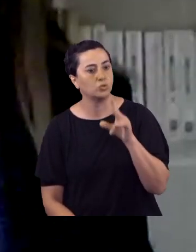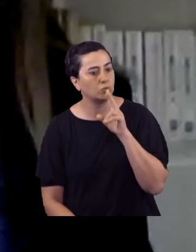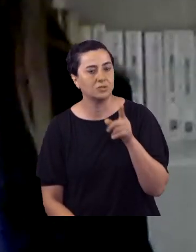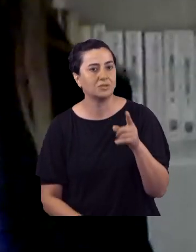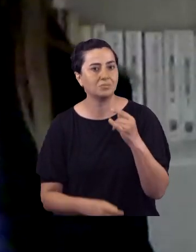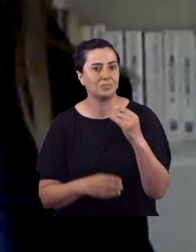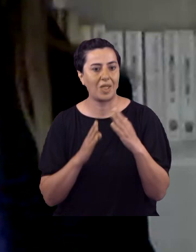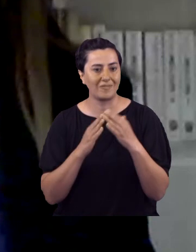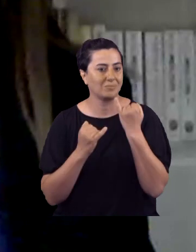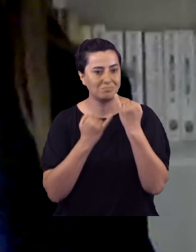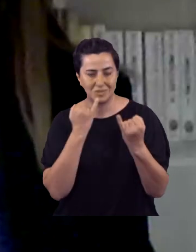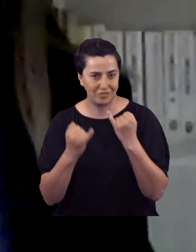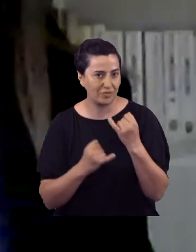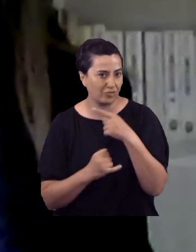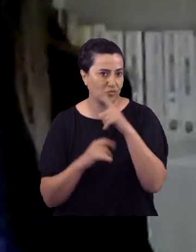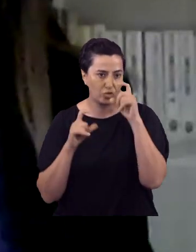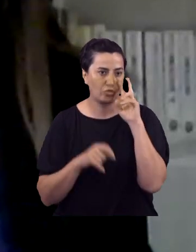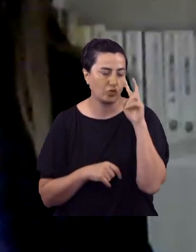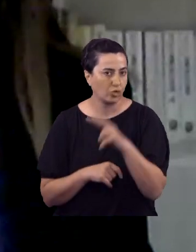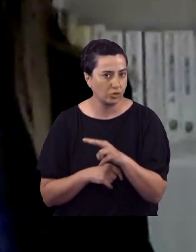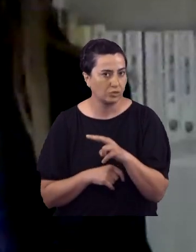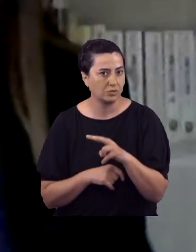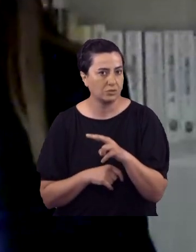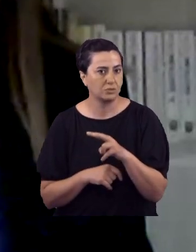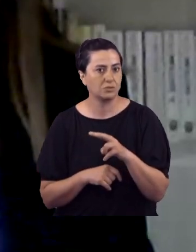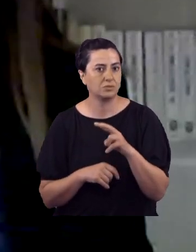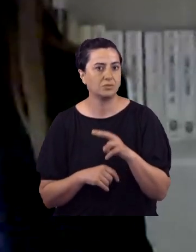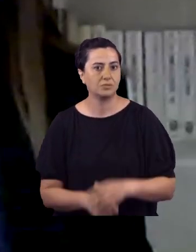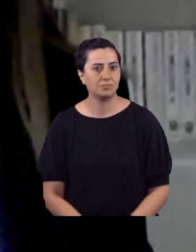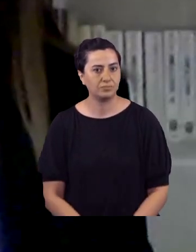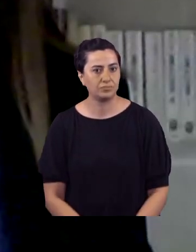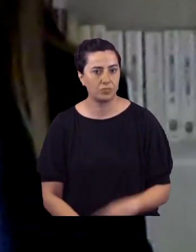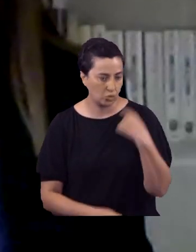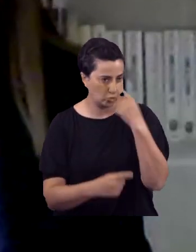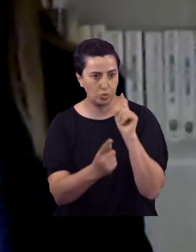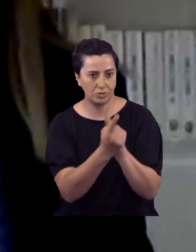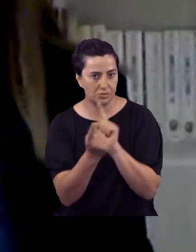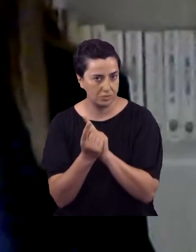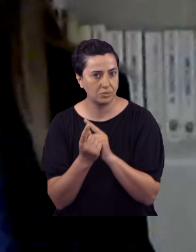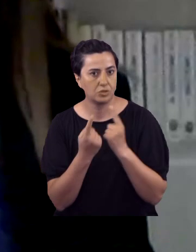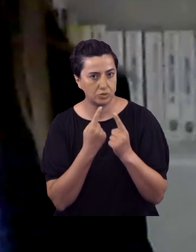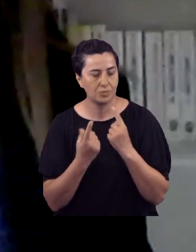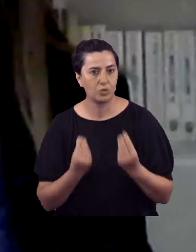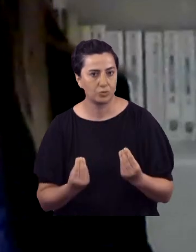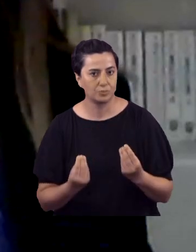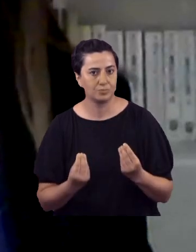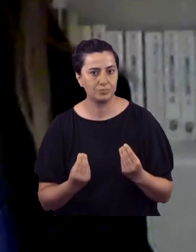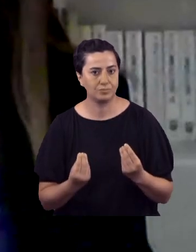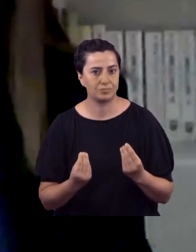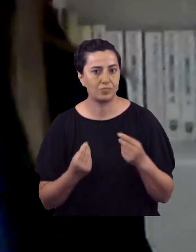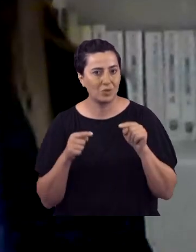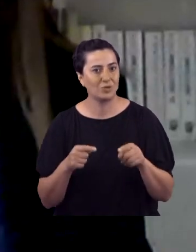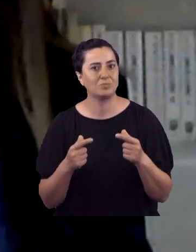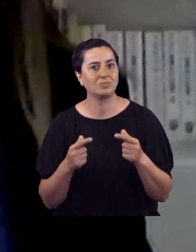hane ziyaretleri yaptınız. Zaten biraz önce de gördük görsellerimizde. Yüz yüze konuşmalar, hane ziyaretleri.